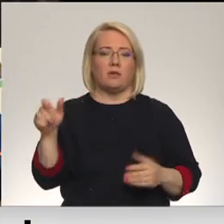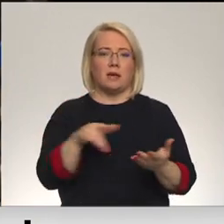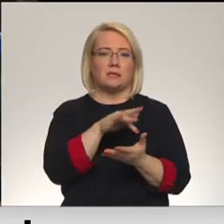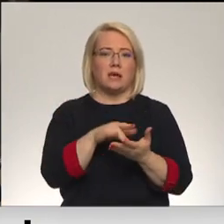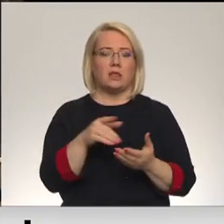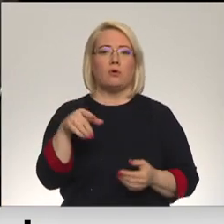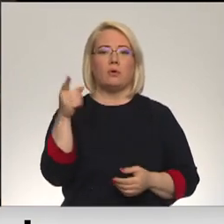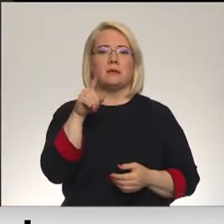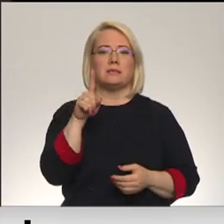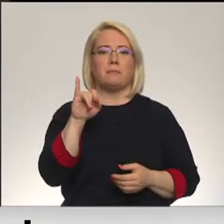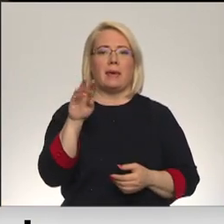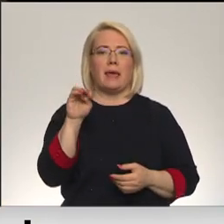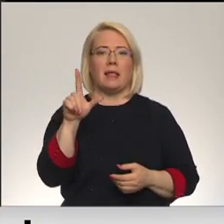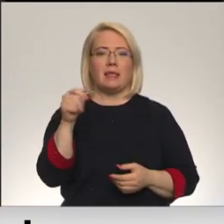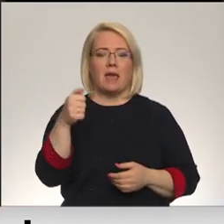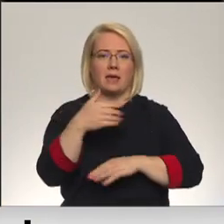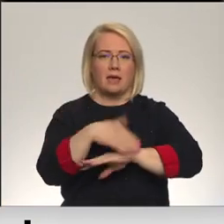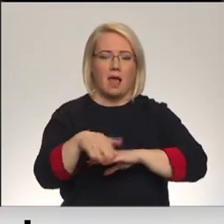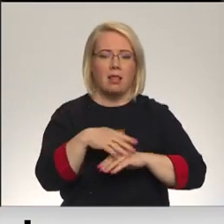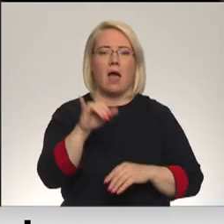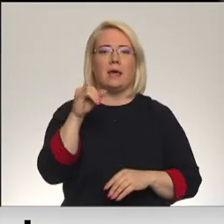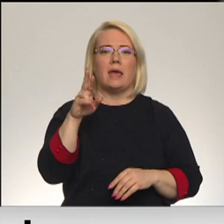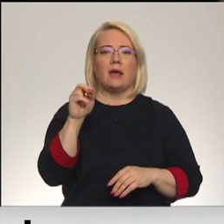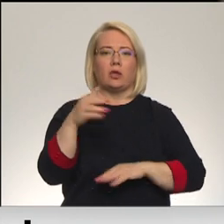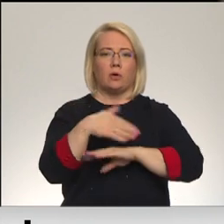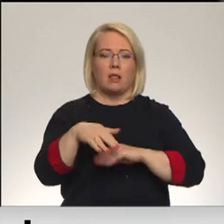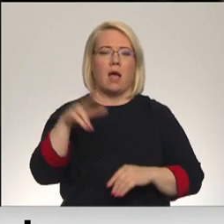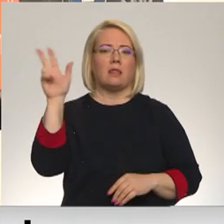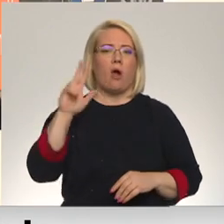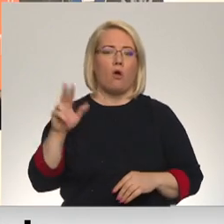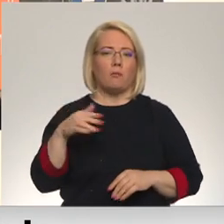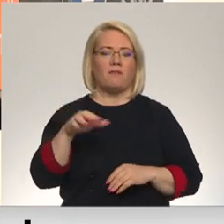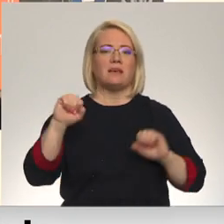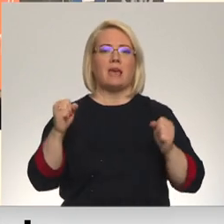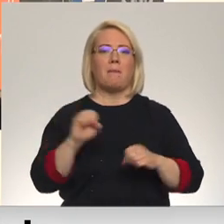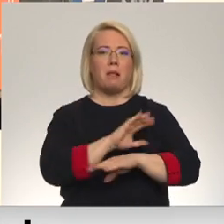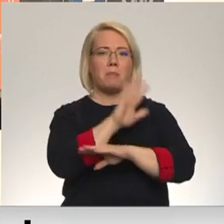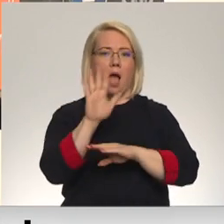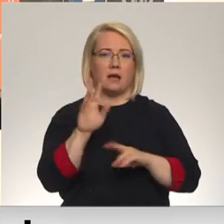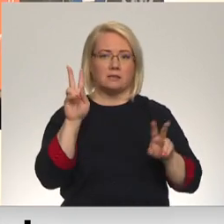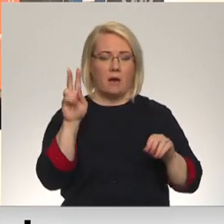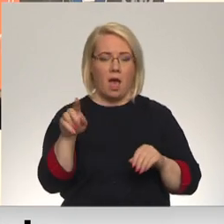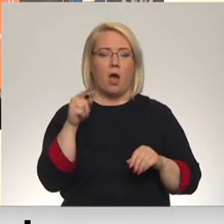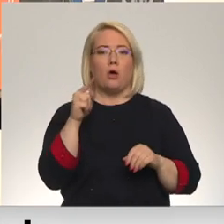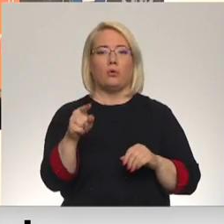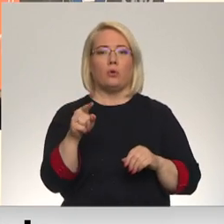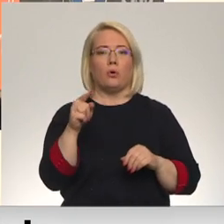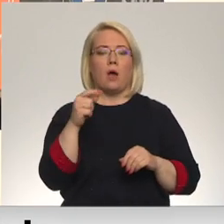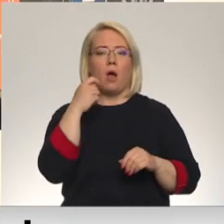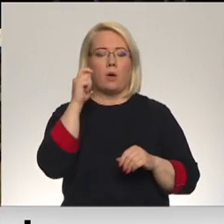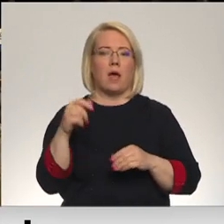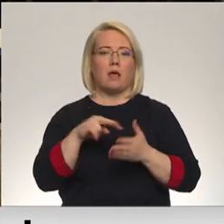Smilģielā, Gobasielā, Ieriķielā, Daugavpilsielā vai Ziemeļblāzmā. 11. autobusos Ukrainā plānotas nogādāt